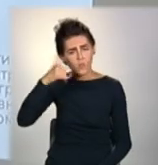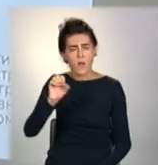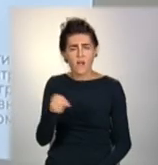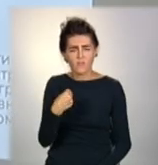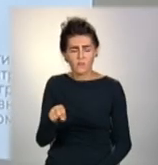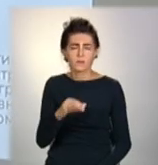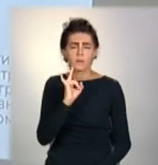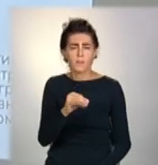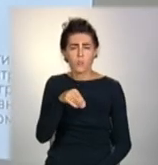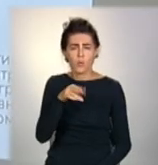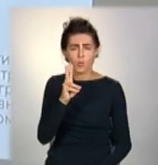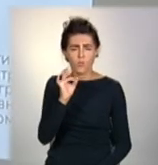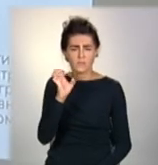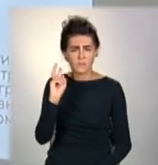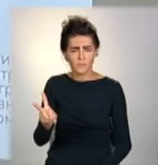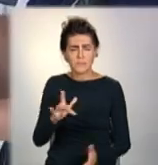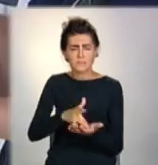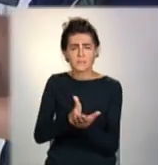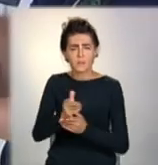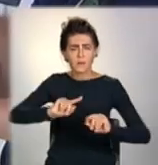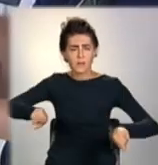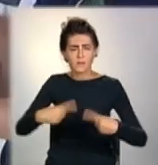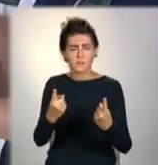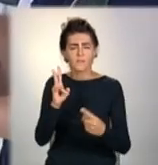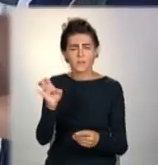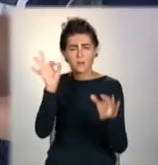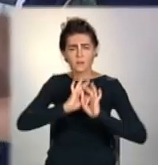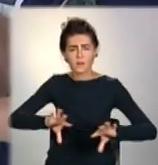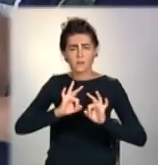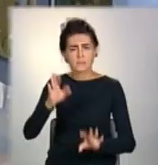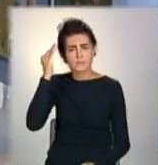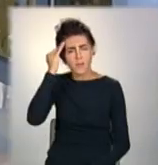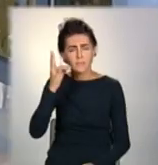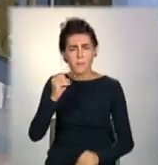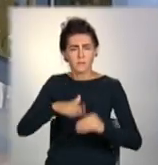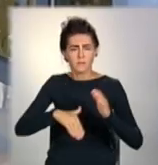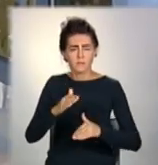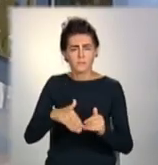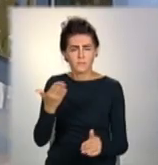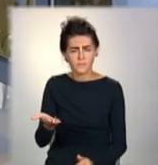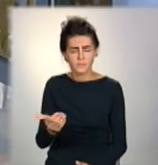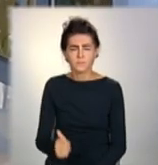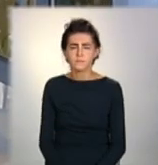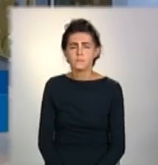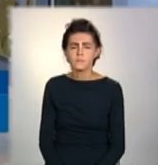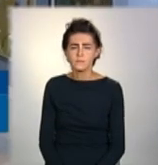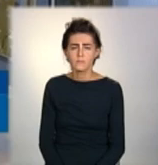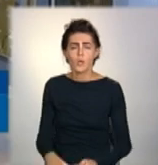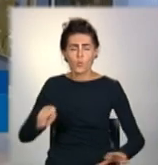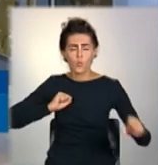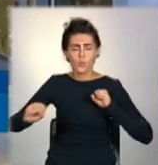Авгіївка та Покровськ. Мета – реалізація теоретичних знань на практиці. Управленці мають зрозуміти, як